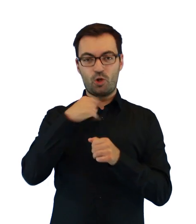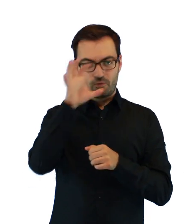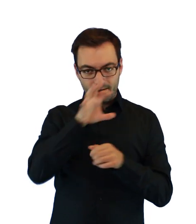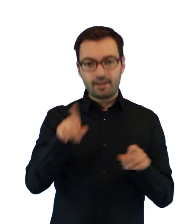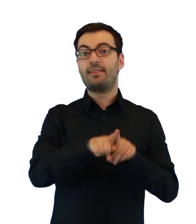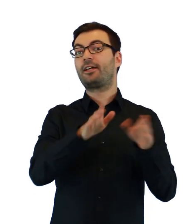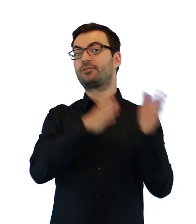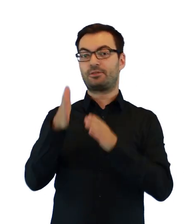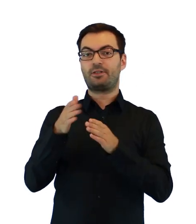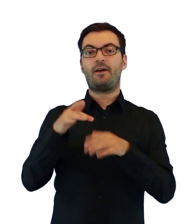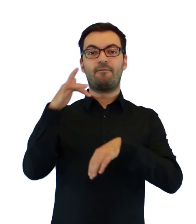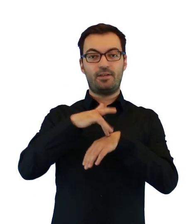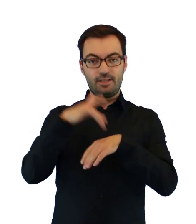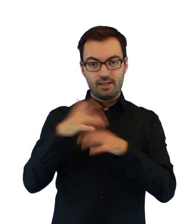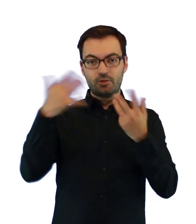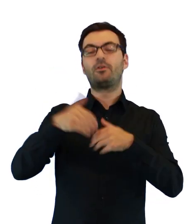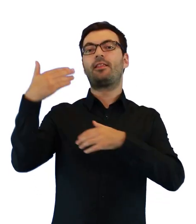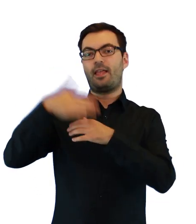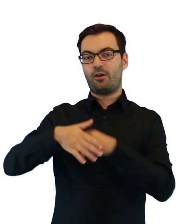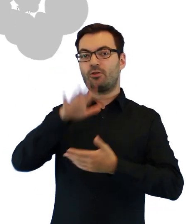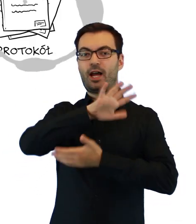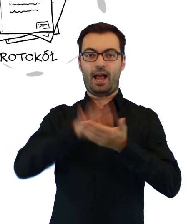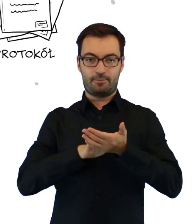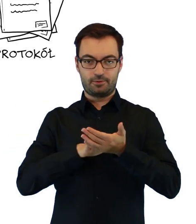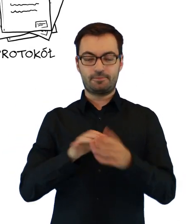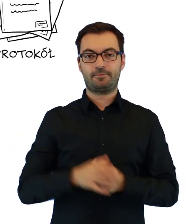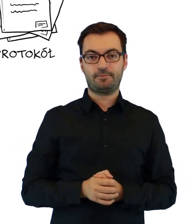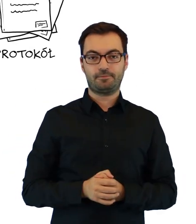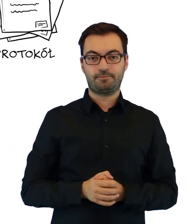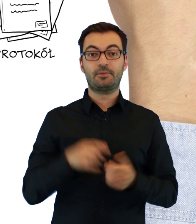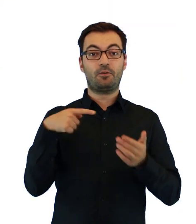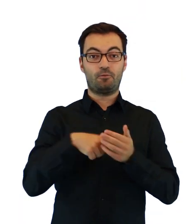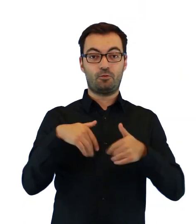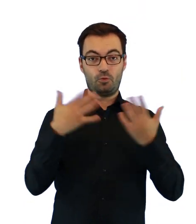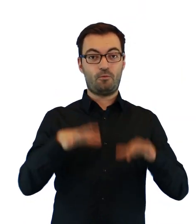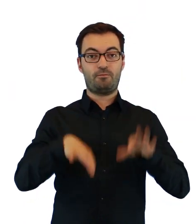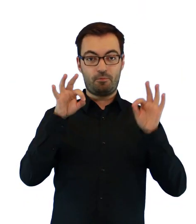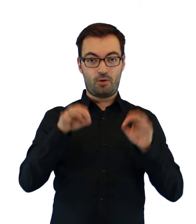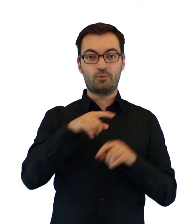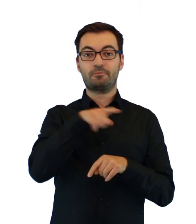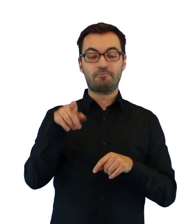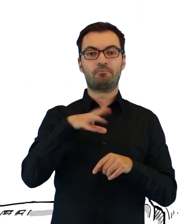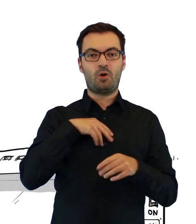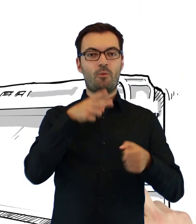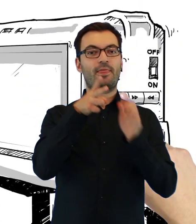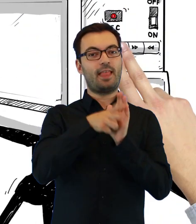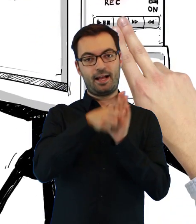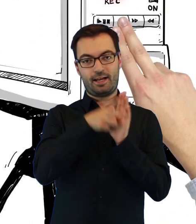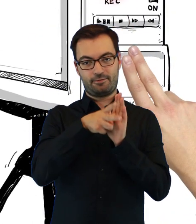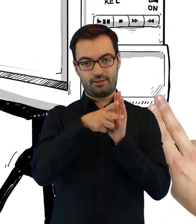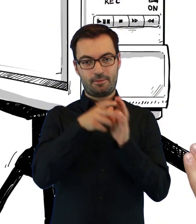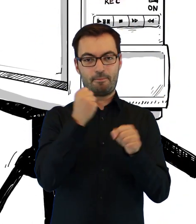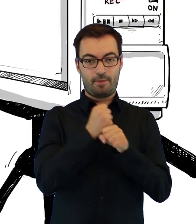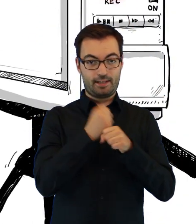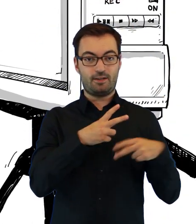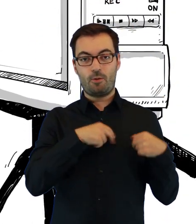samego głosowania, jak i ustalania jego wyników oraz sporządzania protokołów. W dniu wyborów mogą rejestrować pracę obwodowych